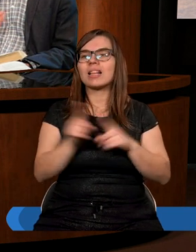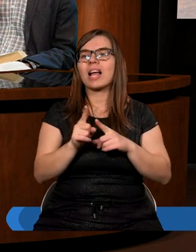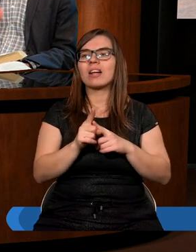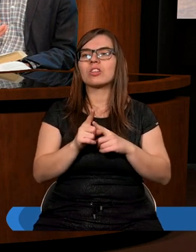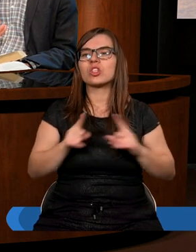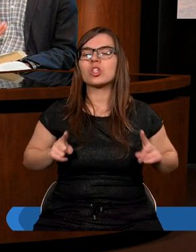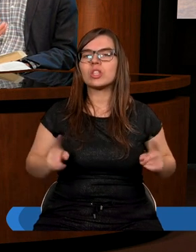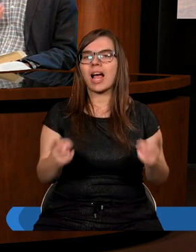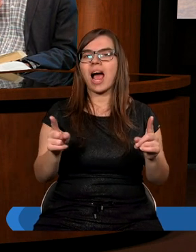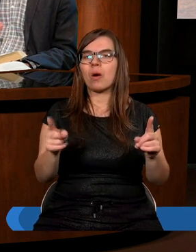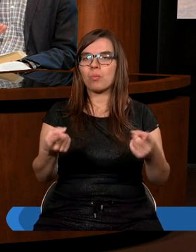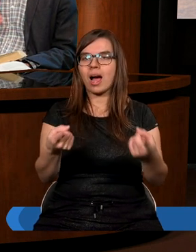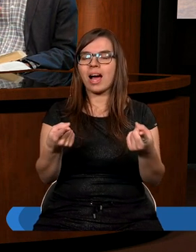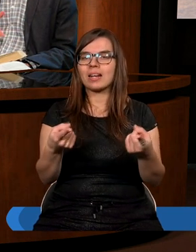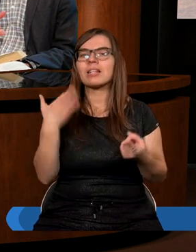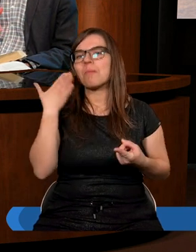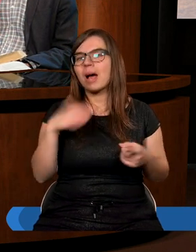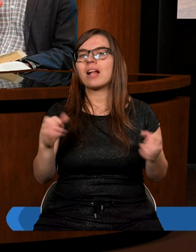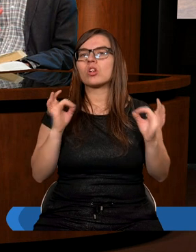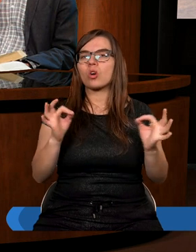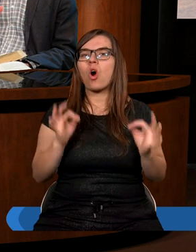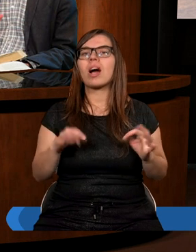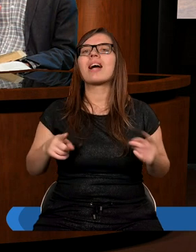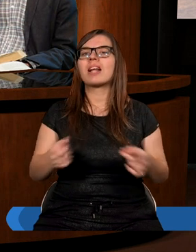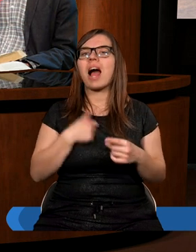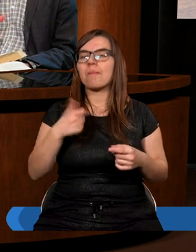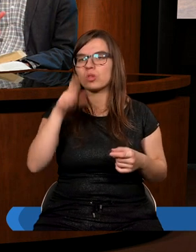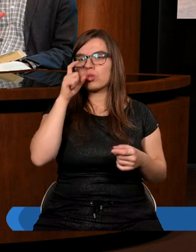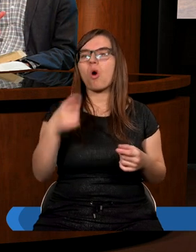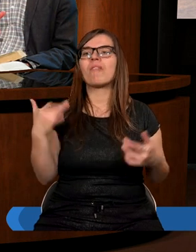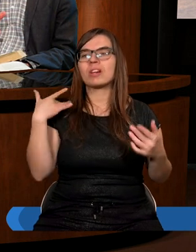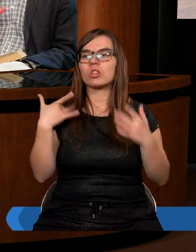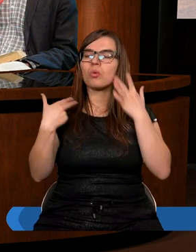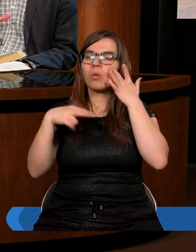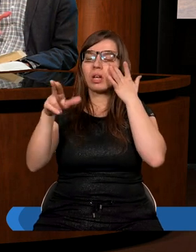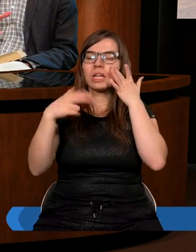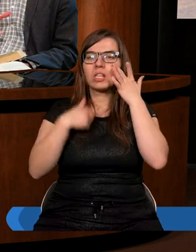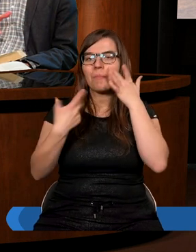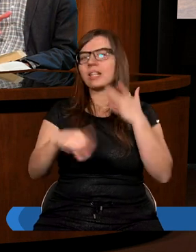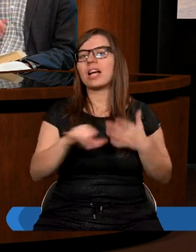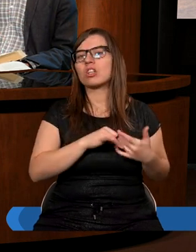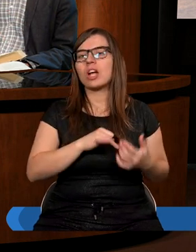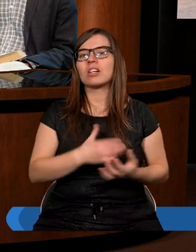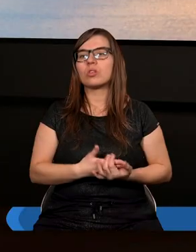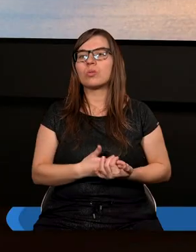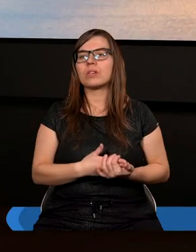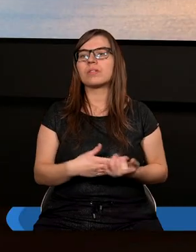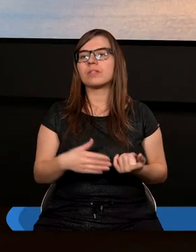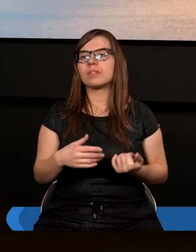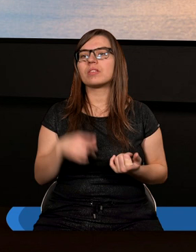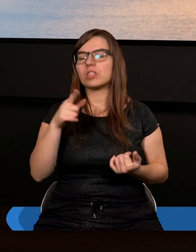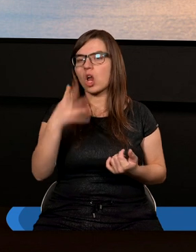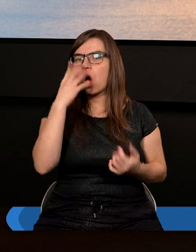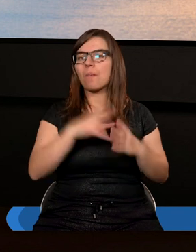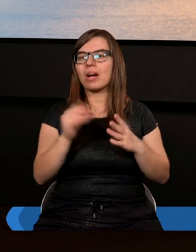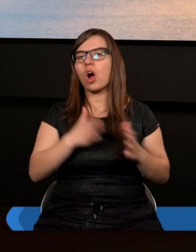działanie takie bardzo konkretne, aby człowiek porzucił grzech, aby nie grzeszył. Rozszerzmy ten obraz